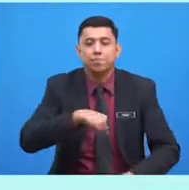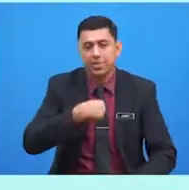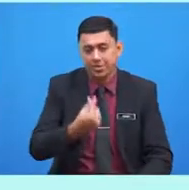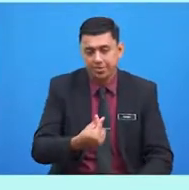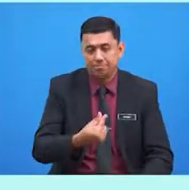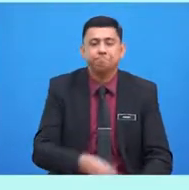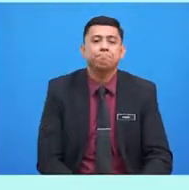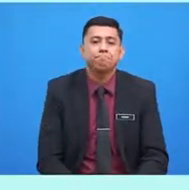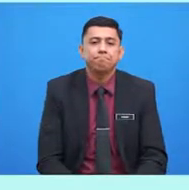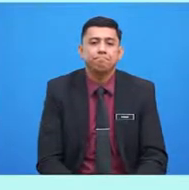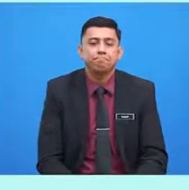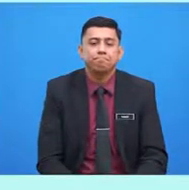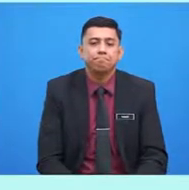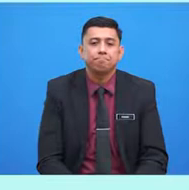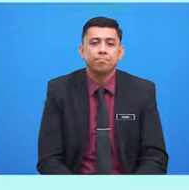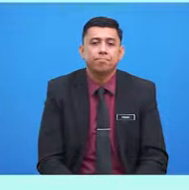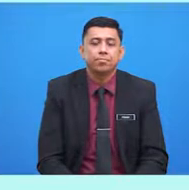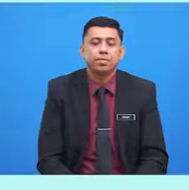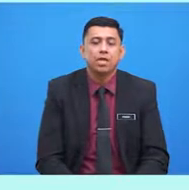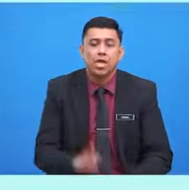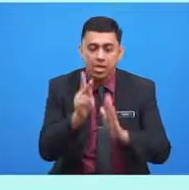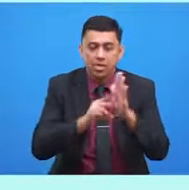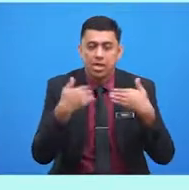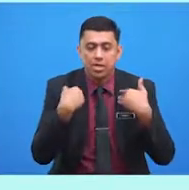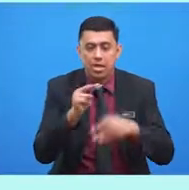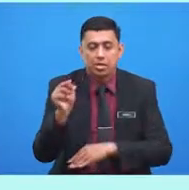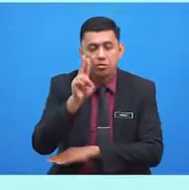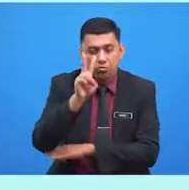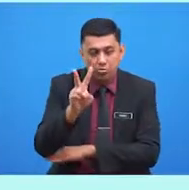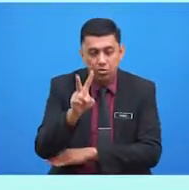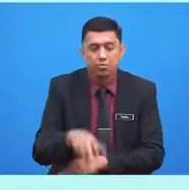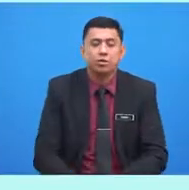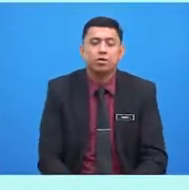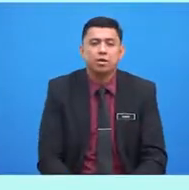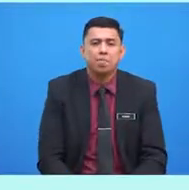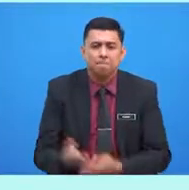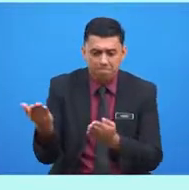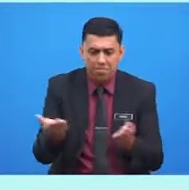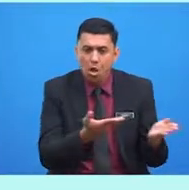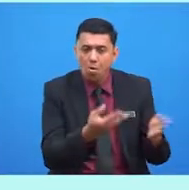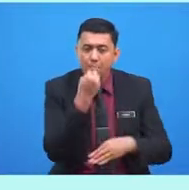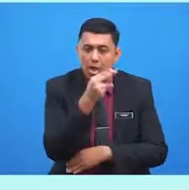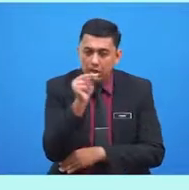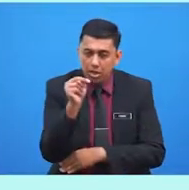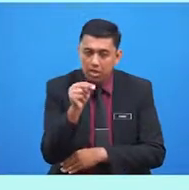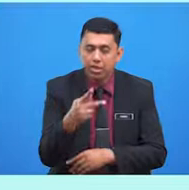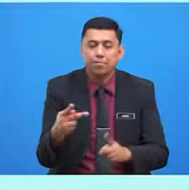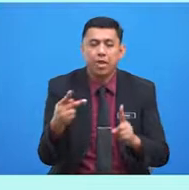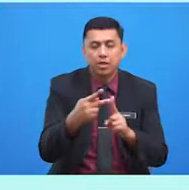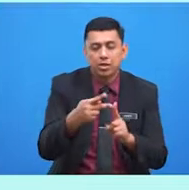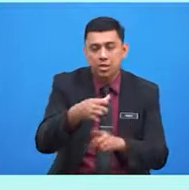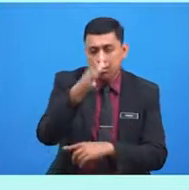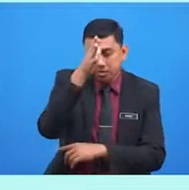situasi kedua, Kumar akan membawa makanan untuk datuknya